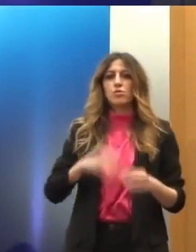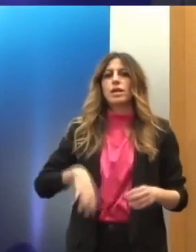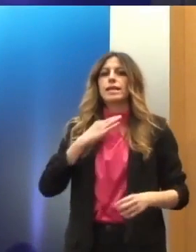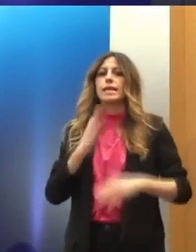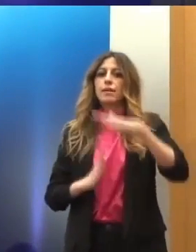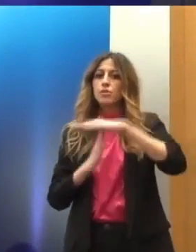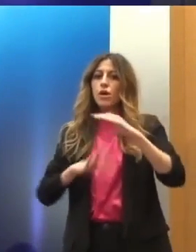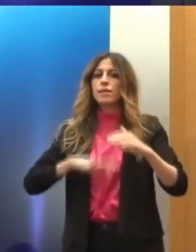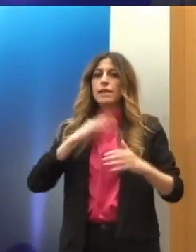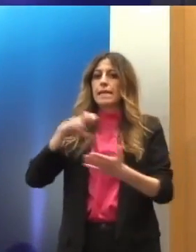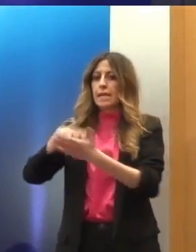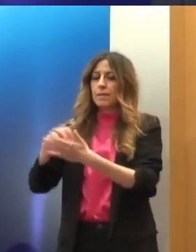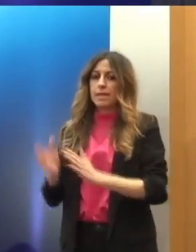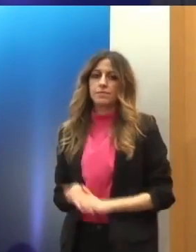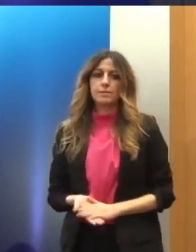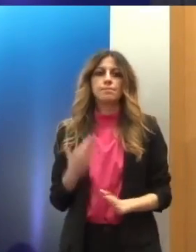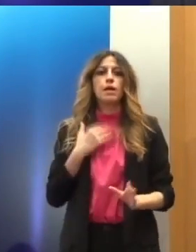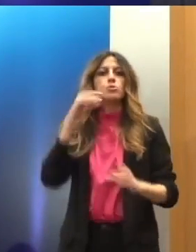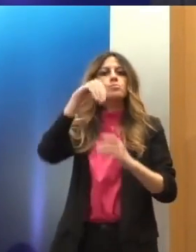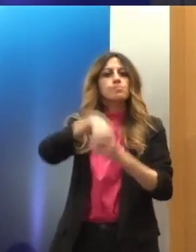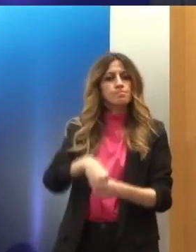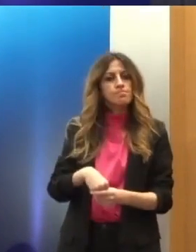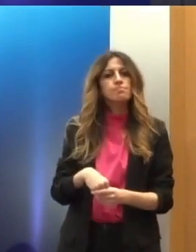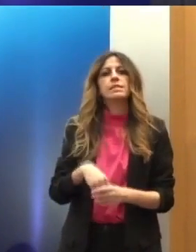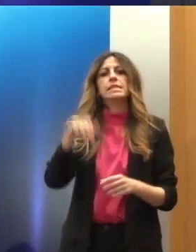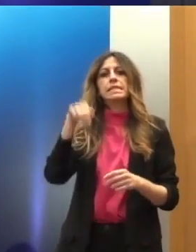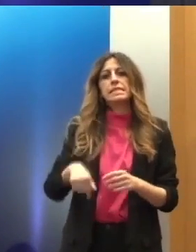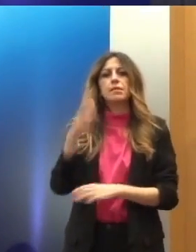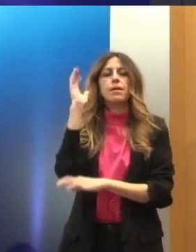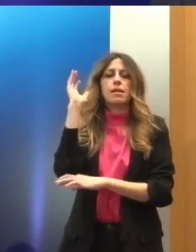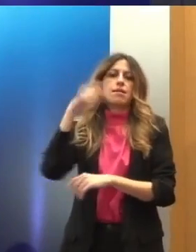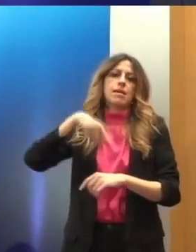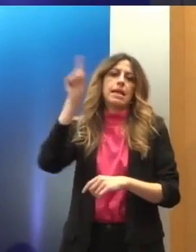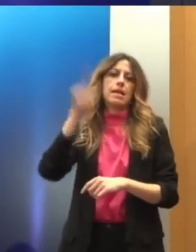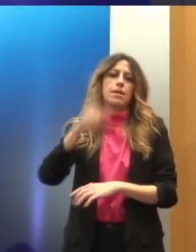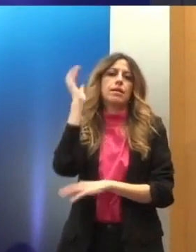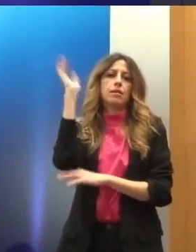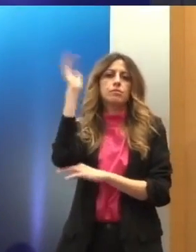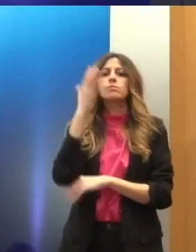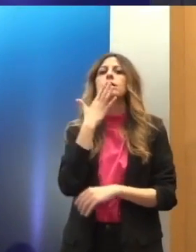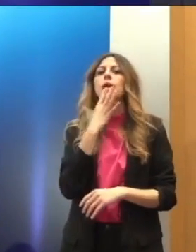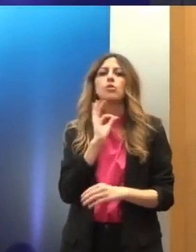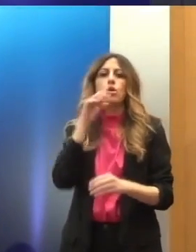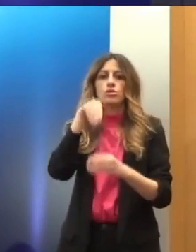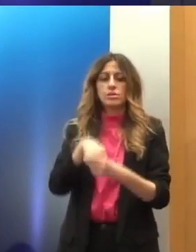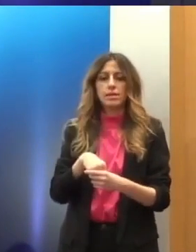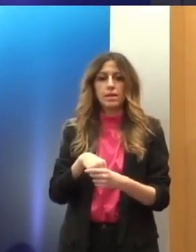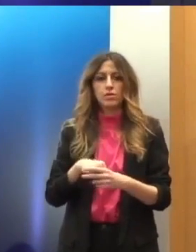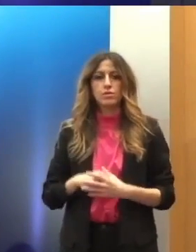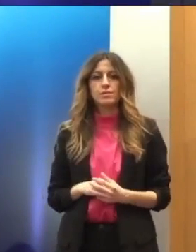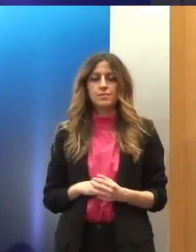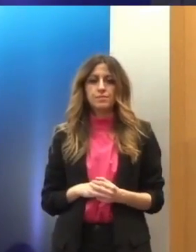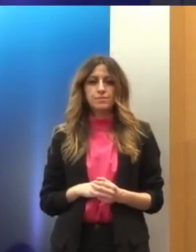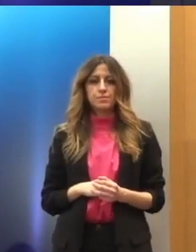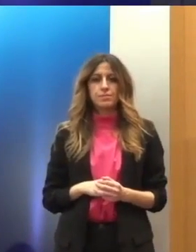Η δική μου συμμετοχή στη σημερινή μας κουβέντα είναι η συμμετοχή ενός άλλου δρόντας στην τρέχουσα κατάσταση